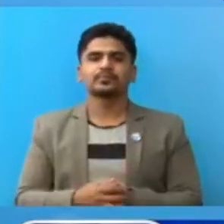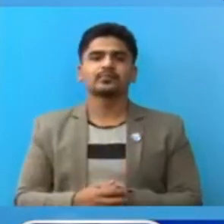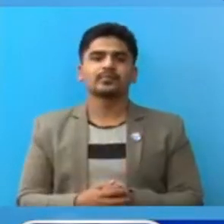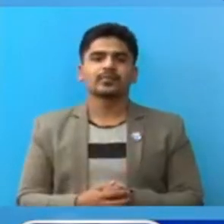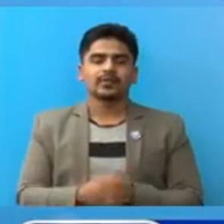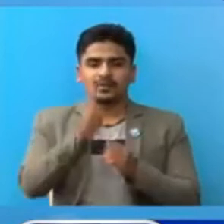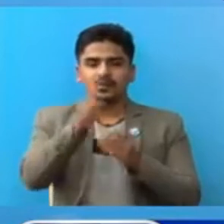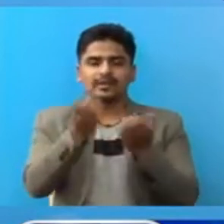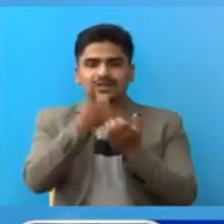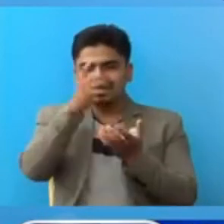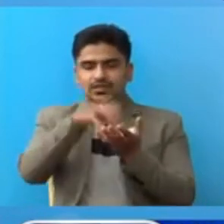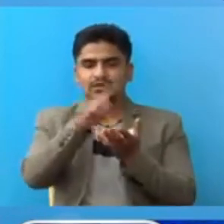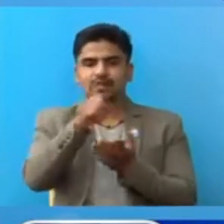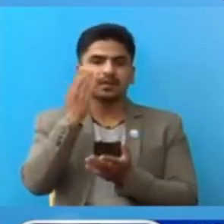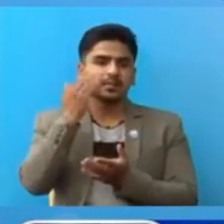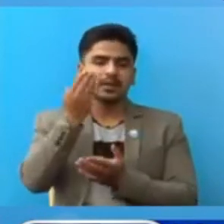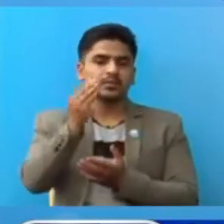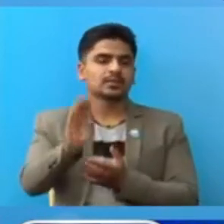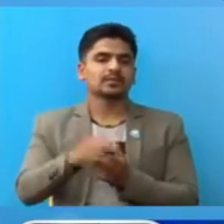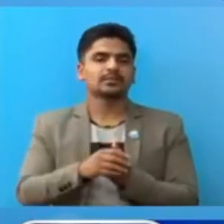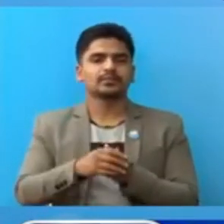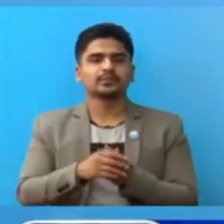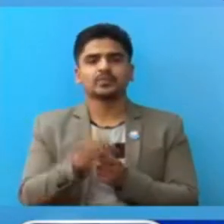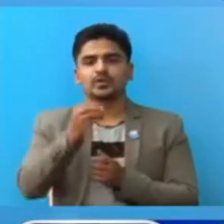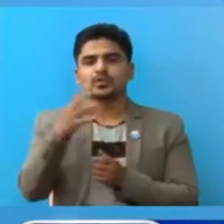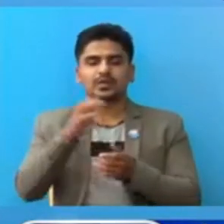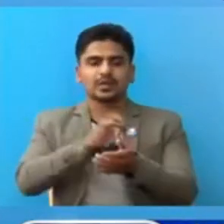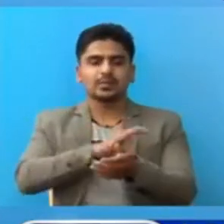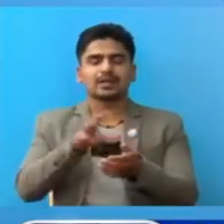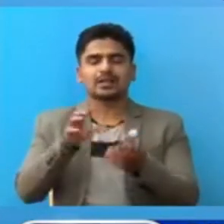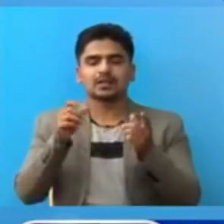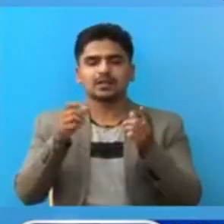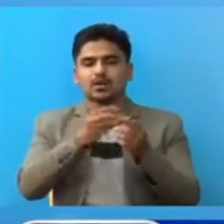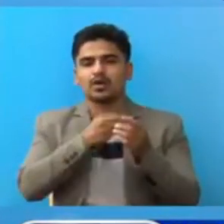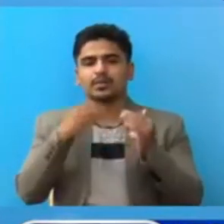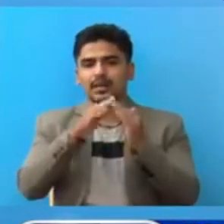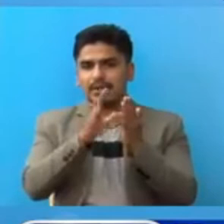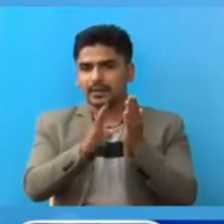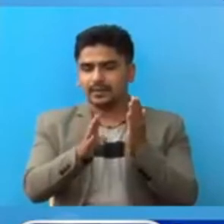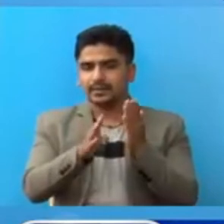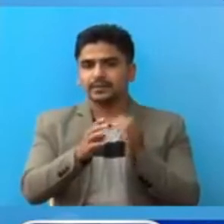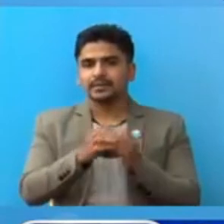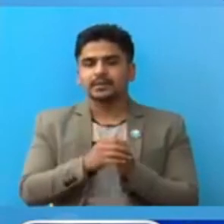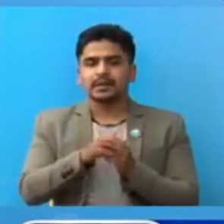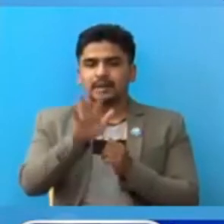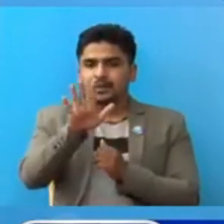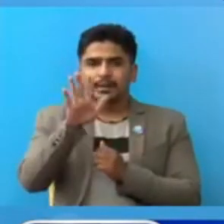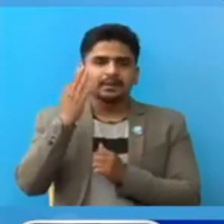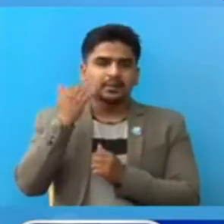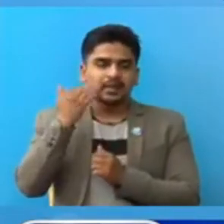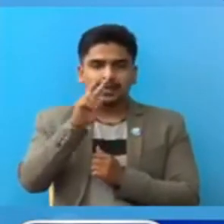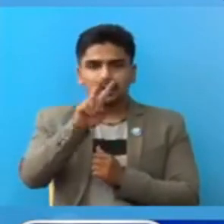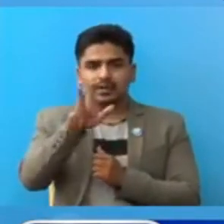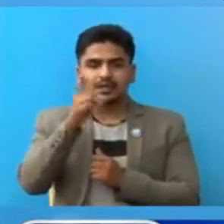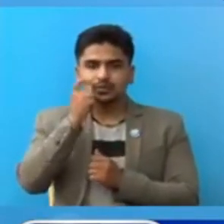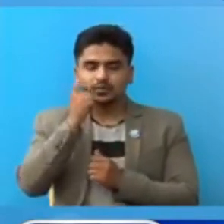चितन को एक महिला उन्यूंच सुर्खेत प्रादेशिक अस्पताल सुर्खेत बाट पाच महिला रा 28